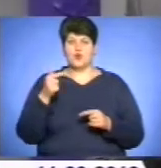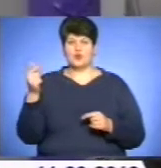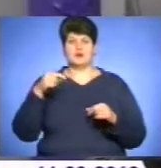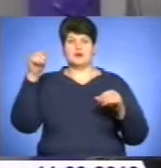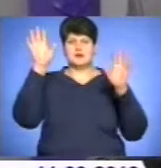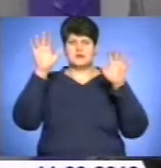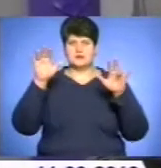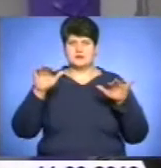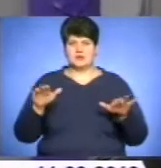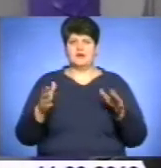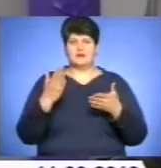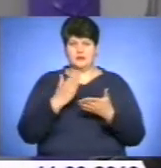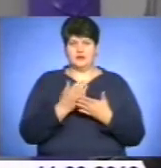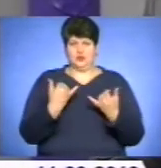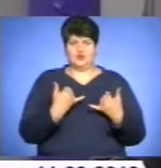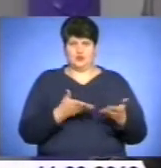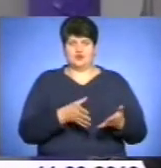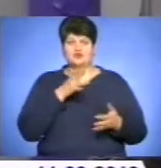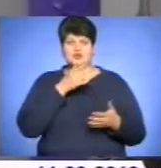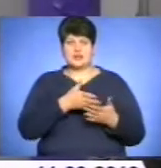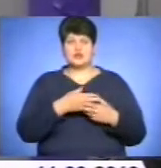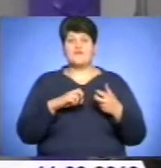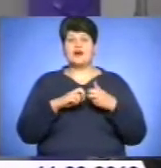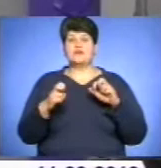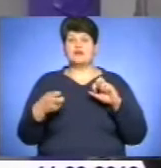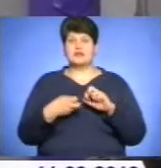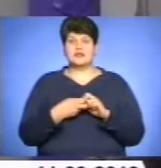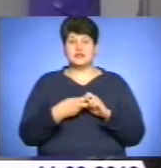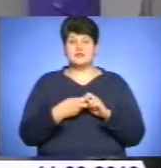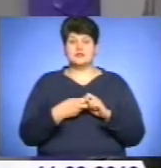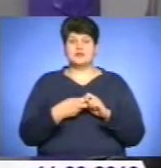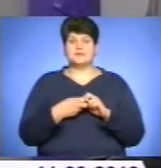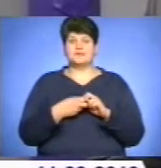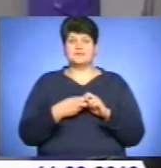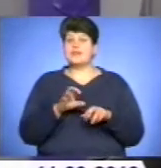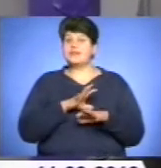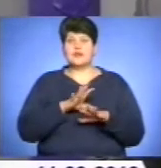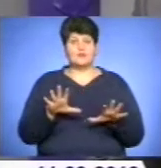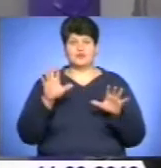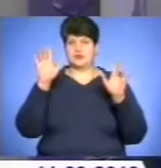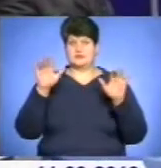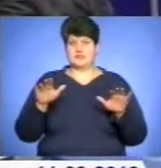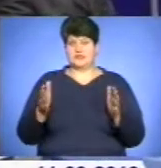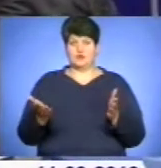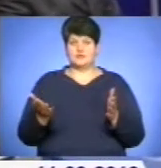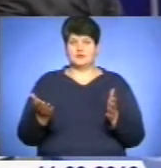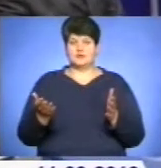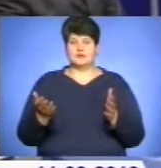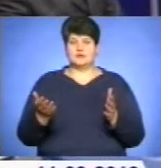тримається до цього часу, то Франківщина не була під снігом. Це був